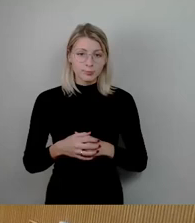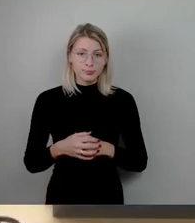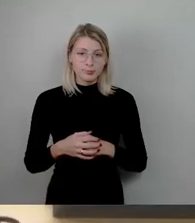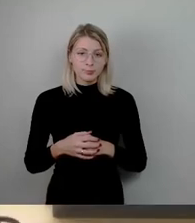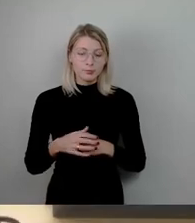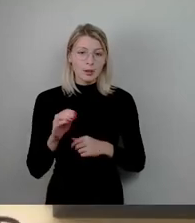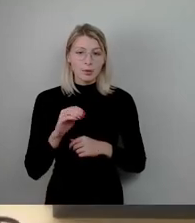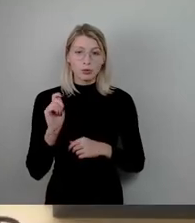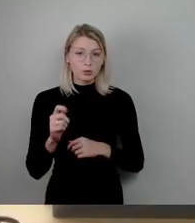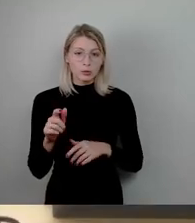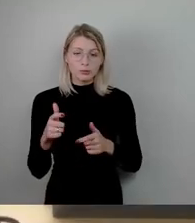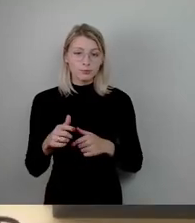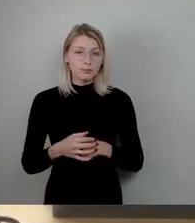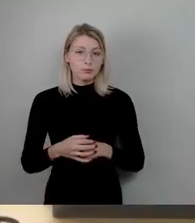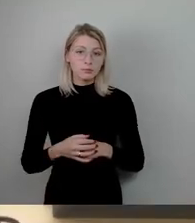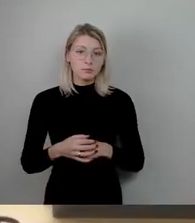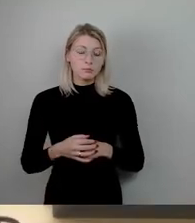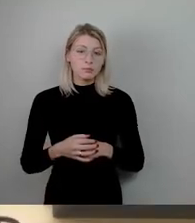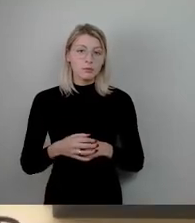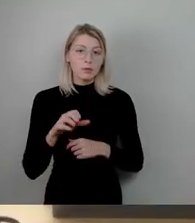SPD-Fraktion frage ich nochmal, Pro Forma.